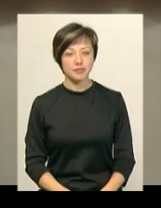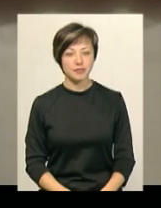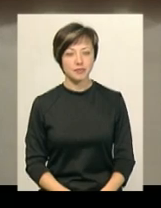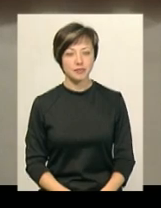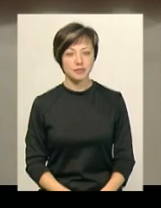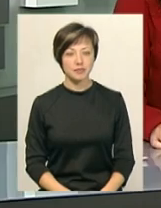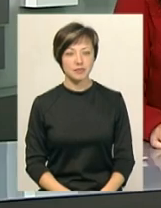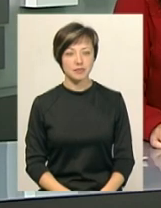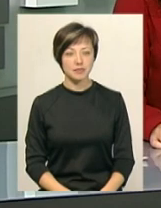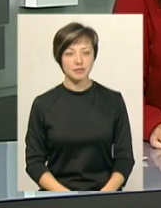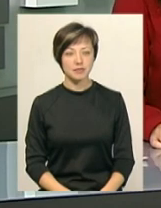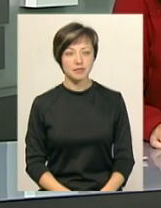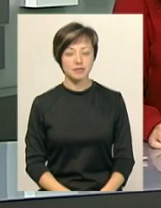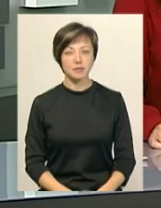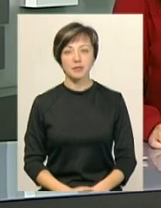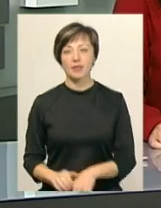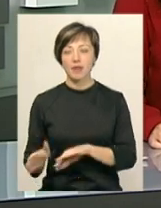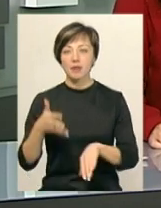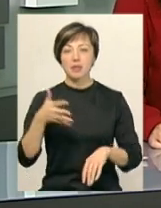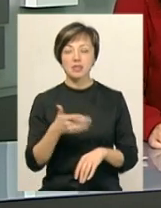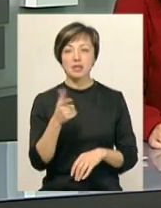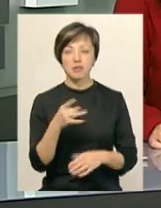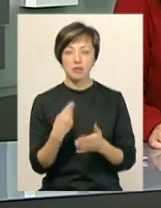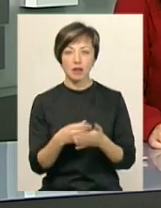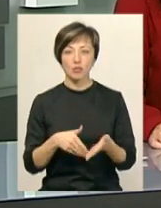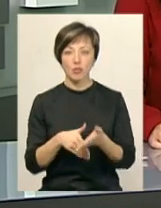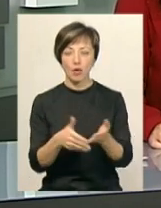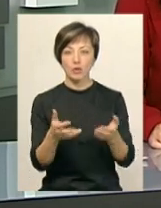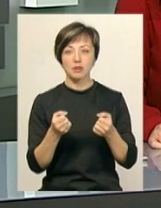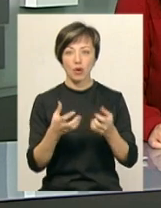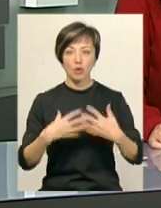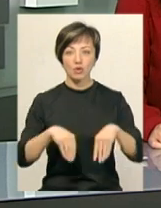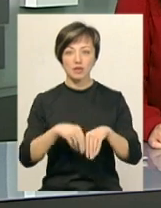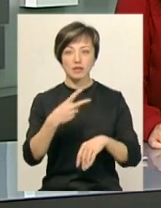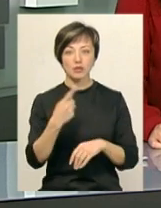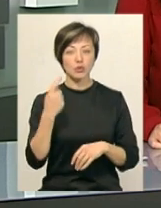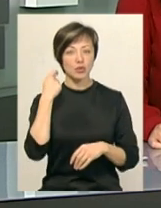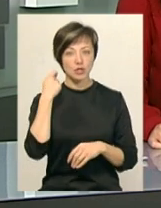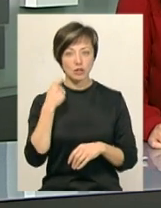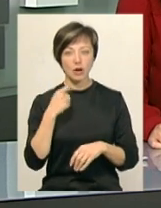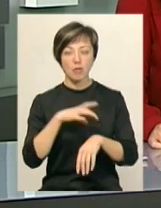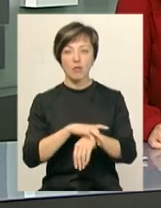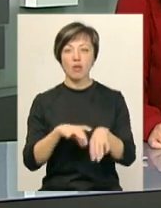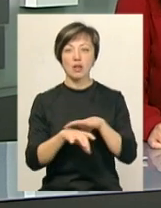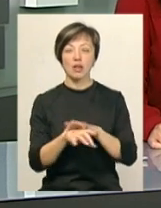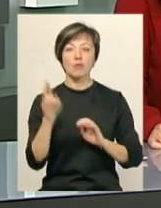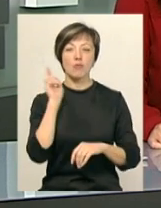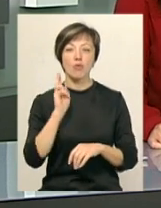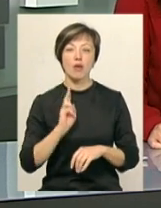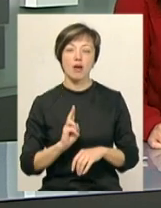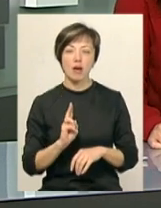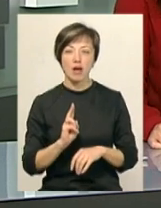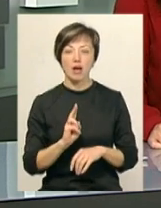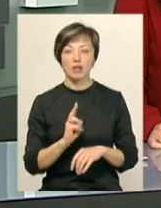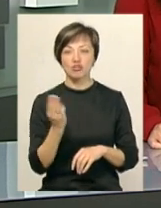Поділяцентр. 5 тисяч гривень матеріальної допомоги отримає родина 21-річного полоненого моряка Шепетівчанина